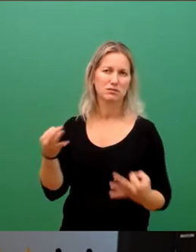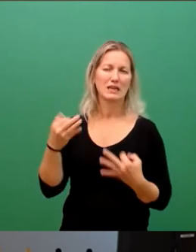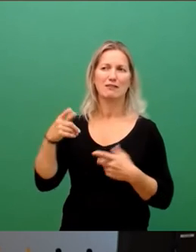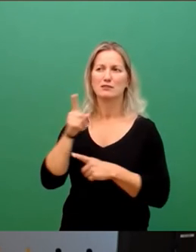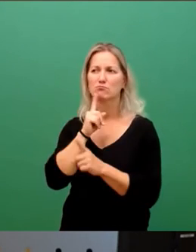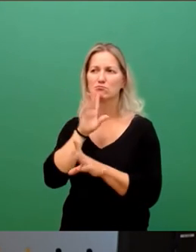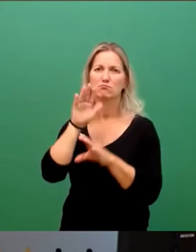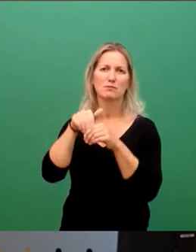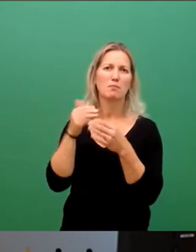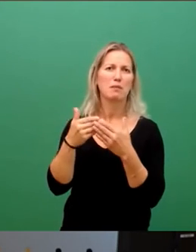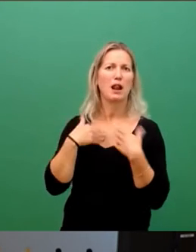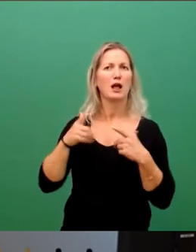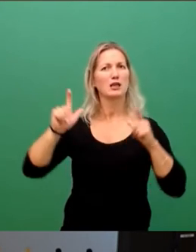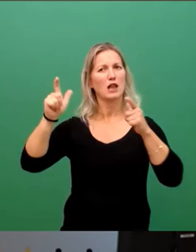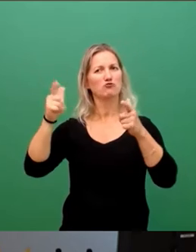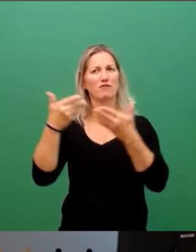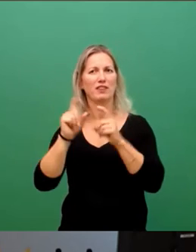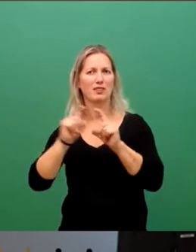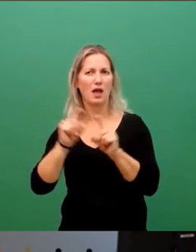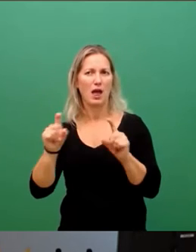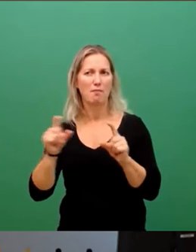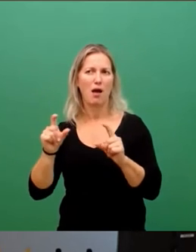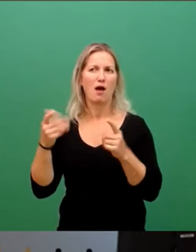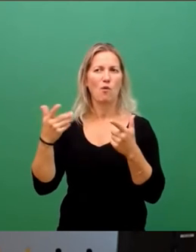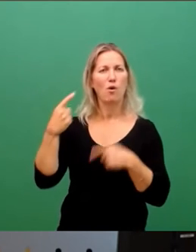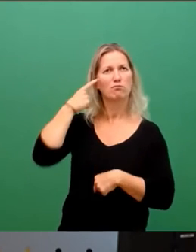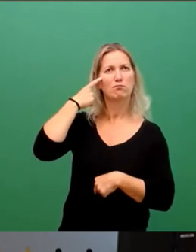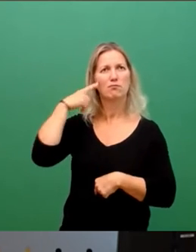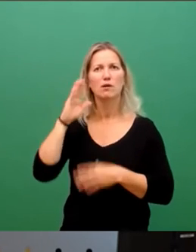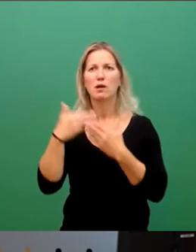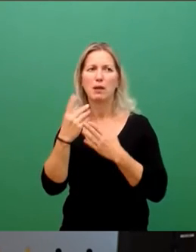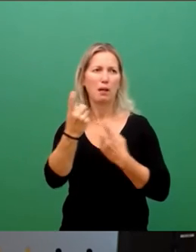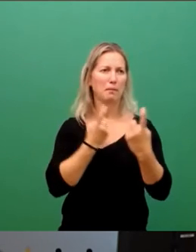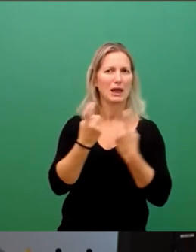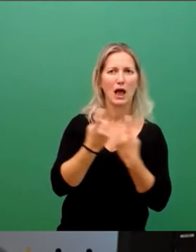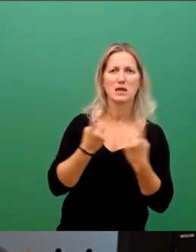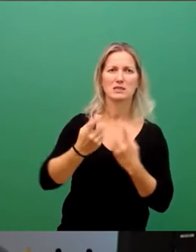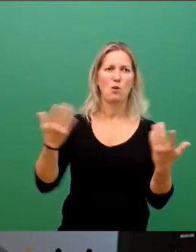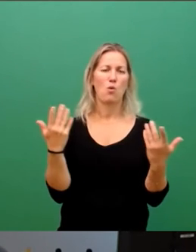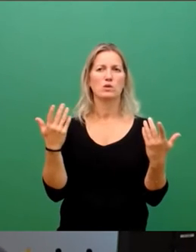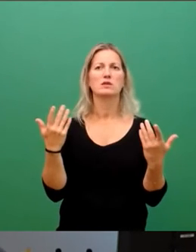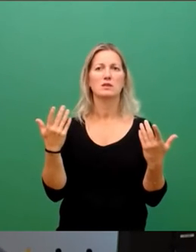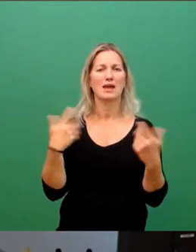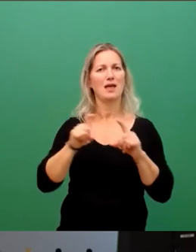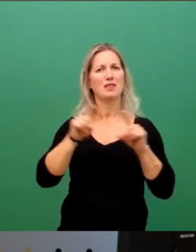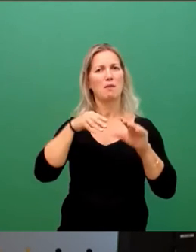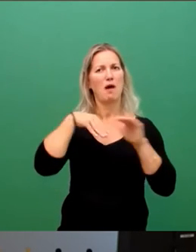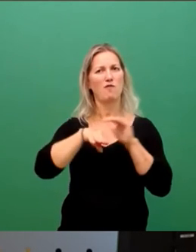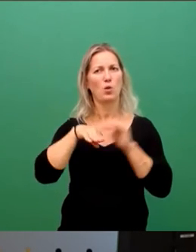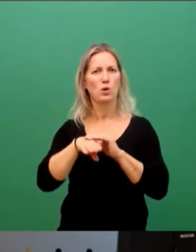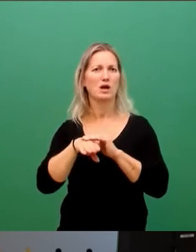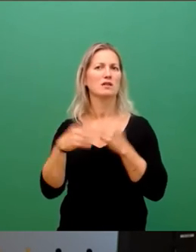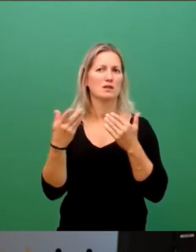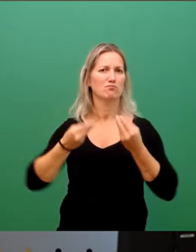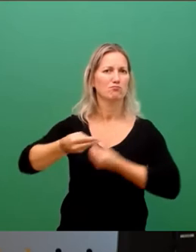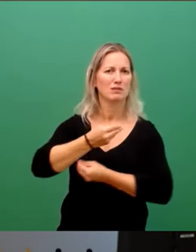Fragen, die uns alle miteinander beschäftigen, von Migrationsbewegungen, von dem Umgang mit dem Thema Flucht, mit dem Thema